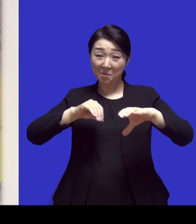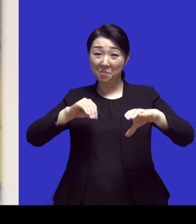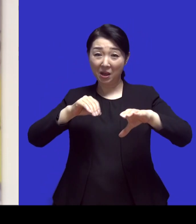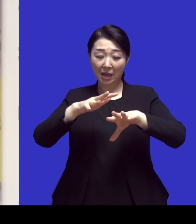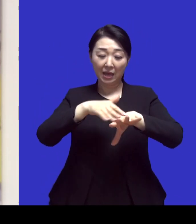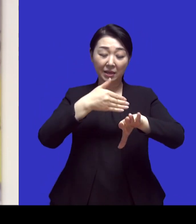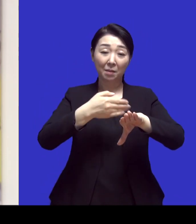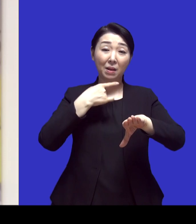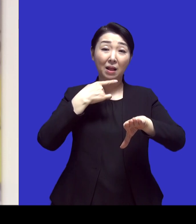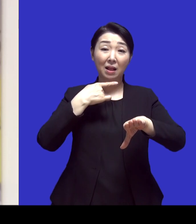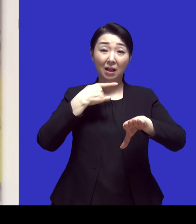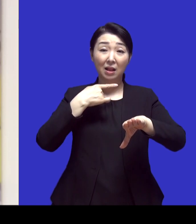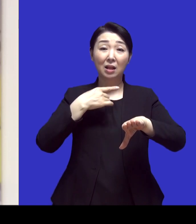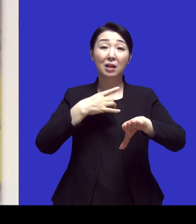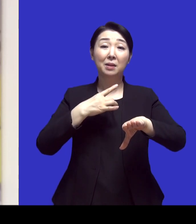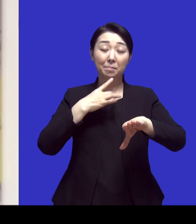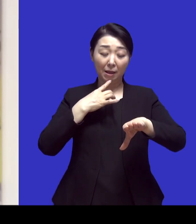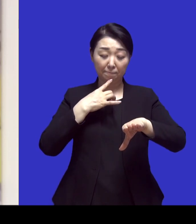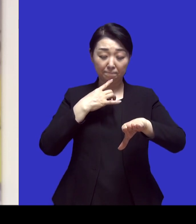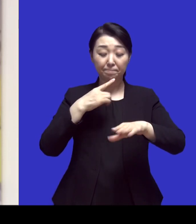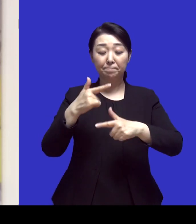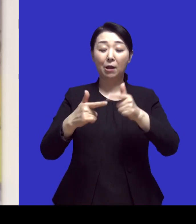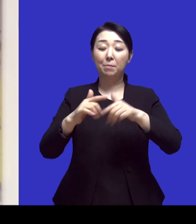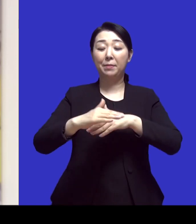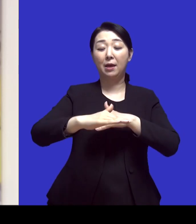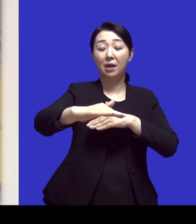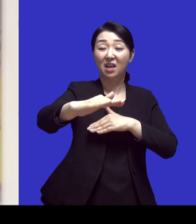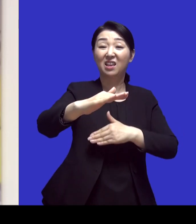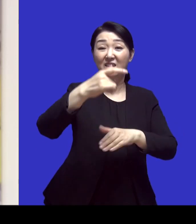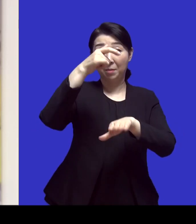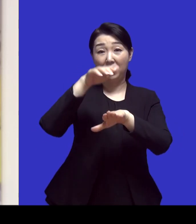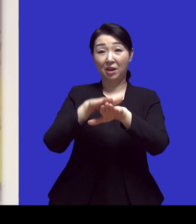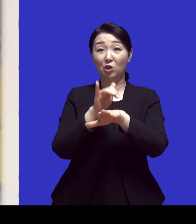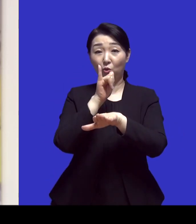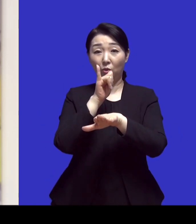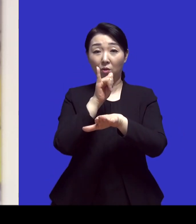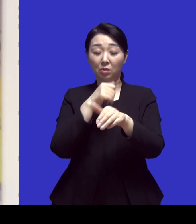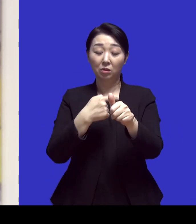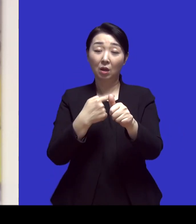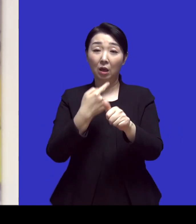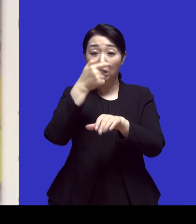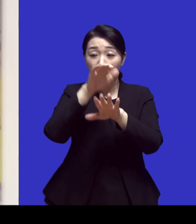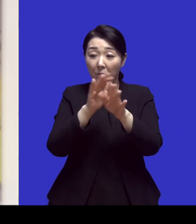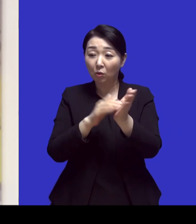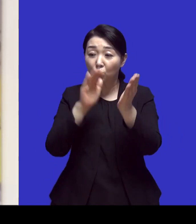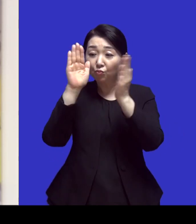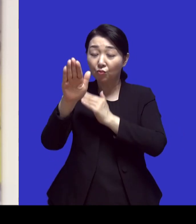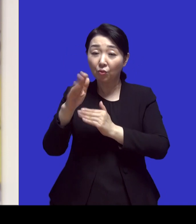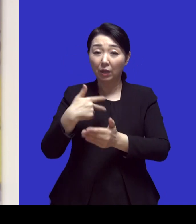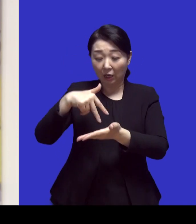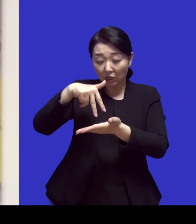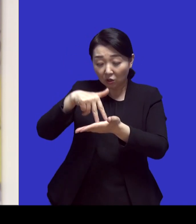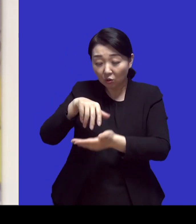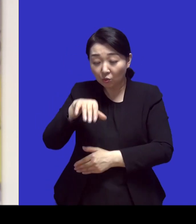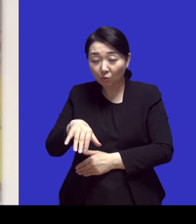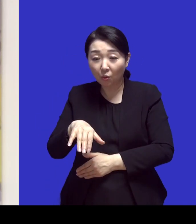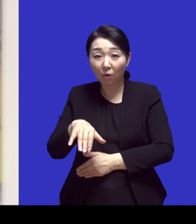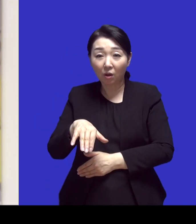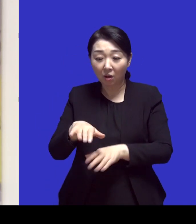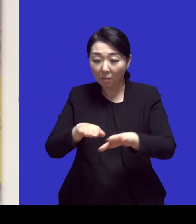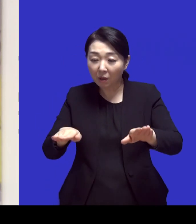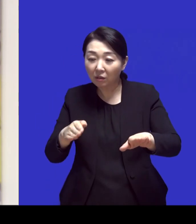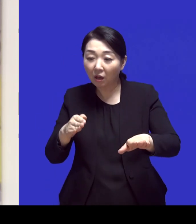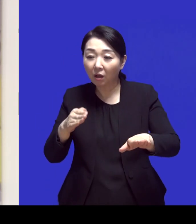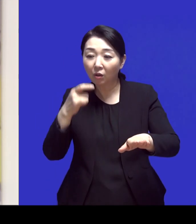마룻바닥 같은 데서 예배를 드렸는데 네 제가 눈물 예배 끝나고 보니까 제가 서 있었던 자리가 바닥이